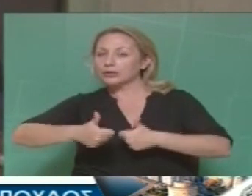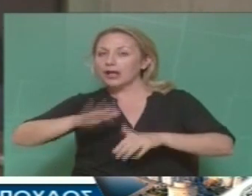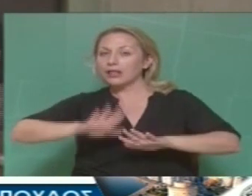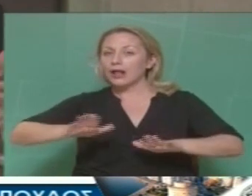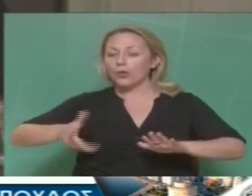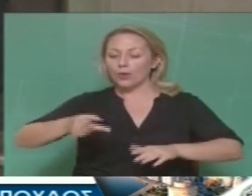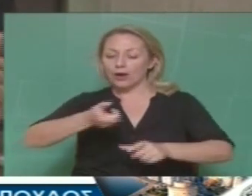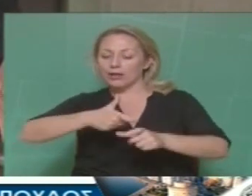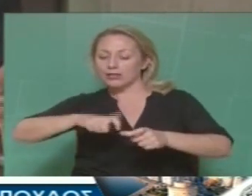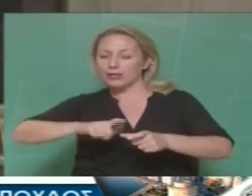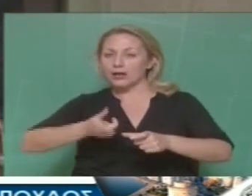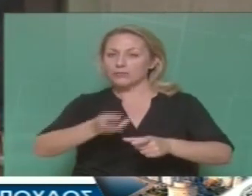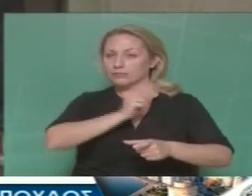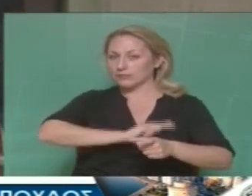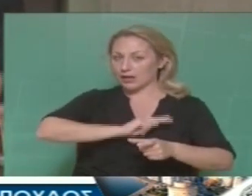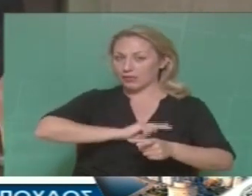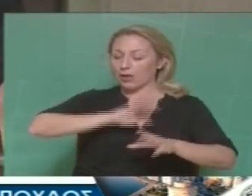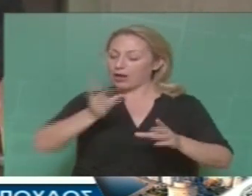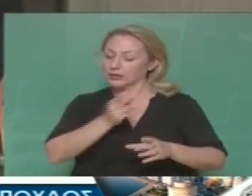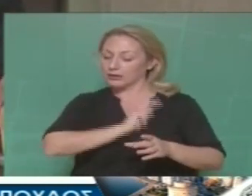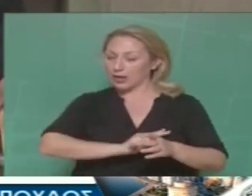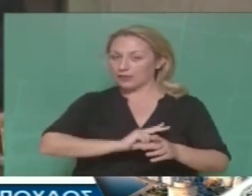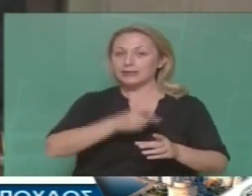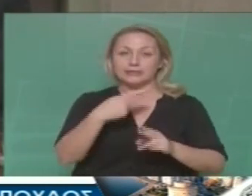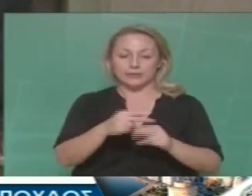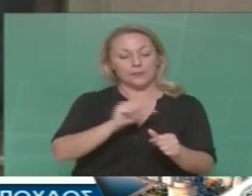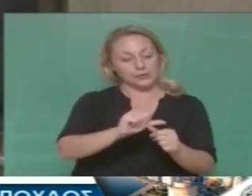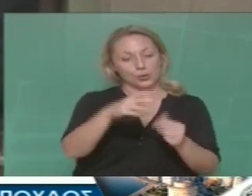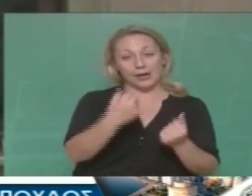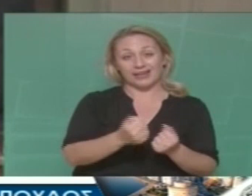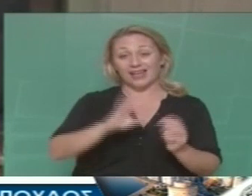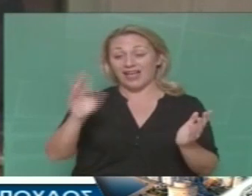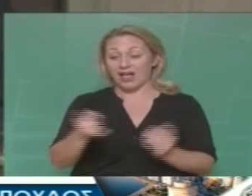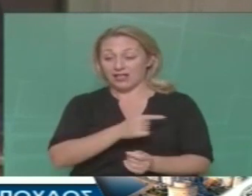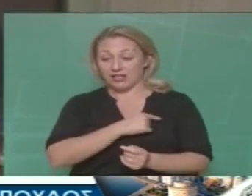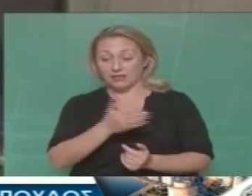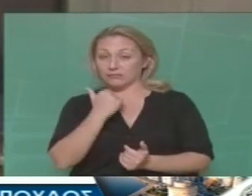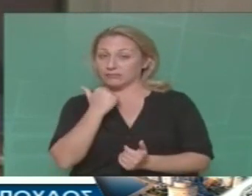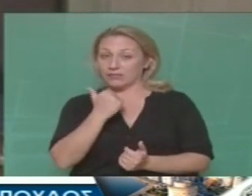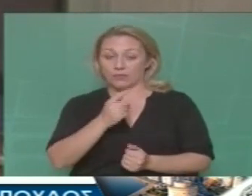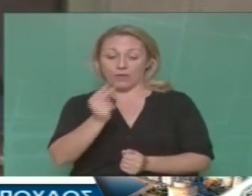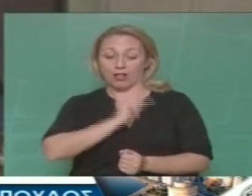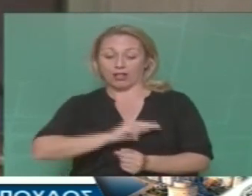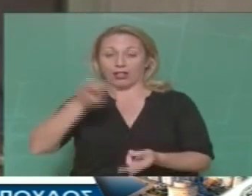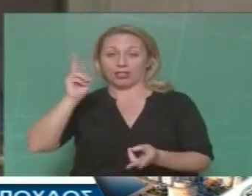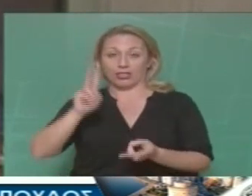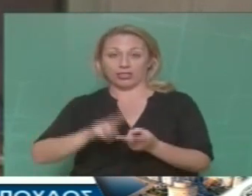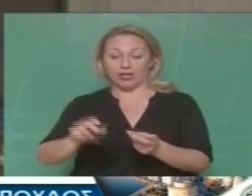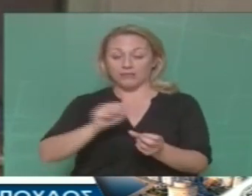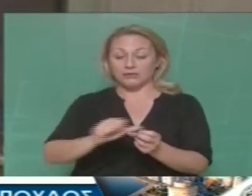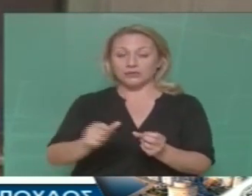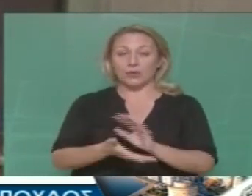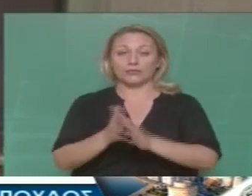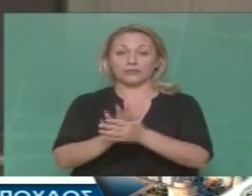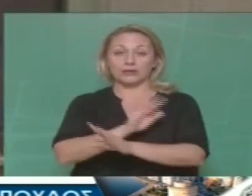επιχειρήσεων. Αν υπάρχουν κέρδη, υπάρχει μισθός. Αν επικαλείται ο εργοδότης ότι δεν πάει καλά τα κέρδη του, πάει ο μισθός. Αυτό